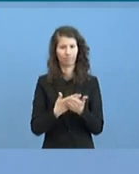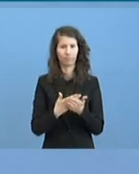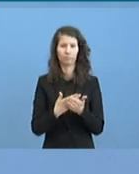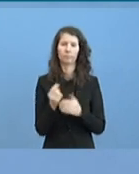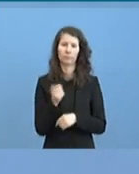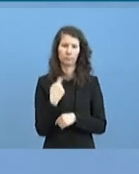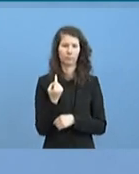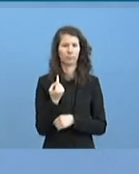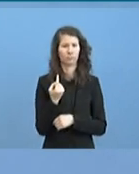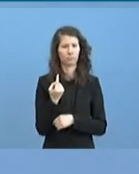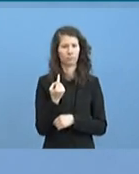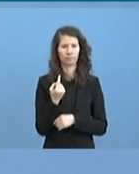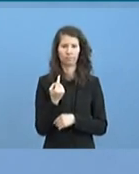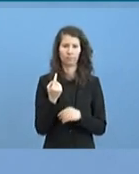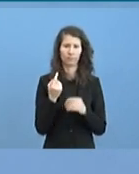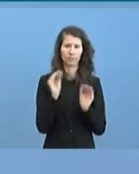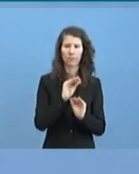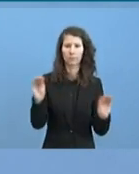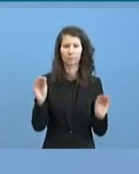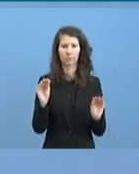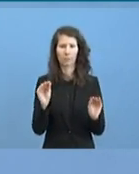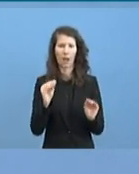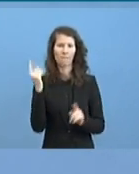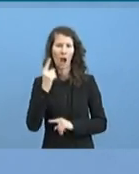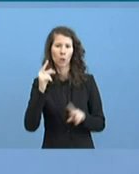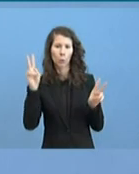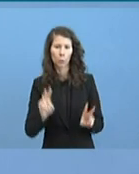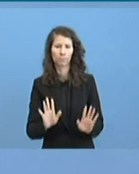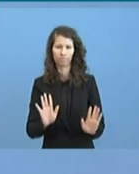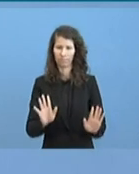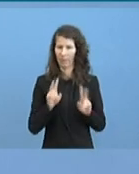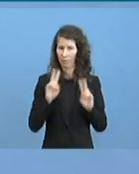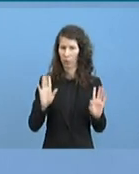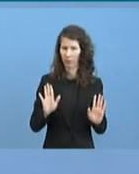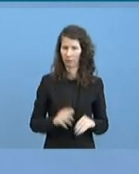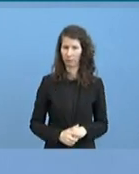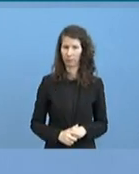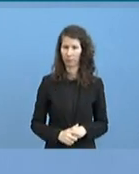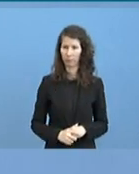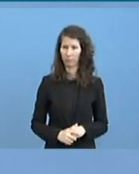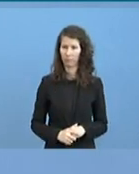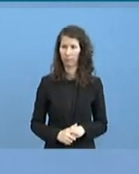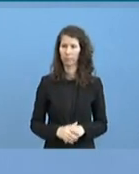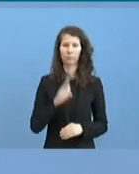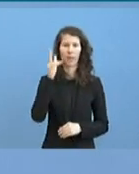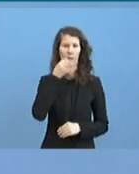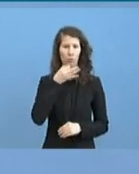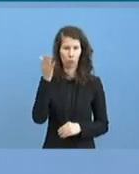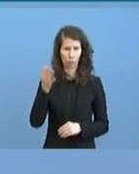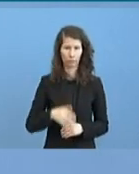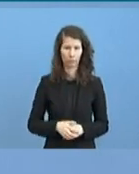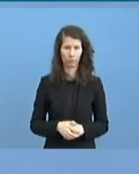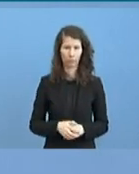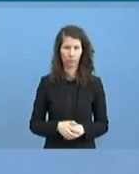da sehr, sehr vorsichtig. Danke. Herr Jung dazu. Können Sie uns mittlerweile sagen, wie viele